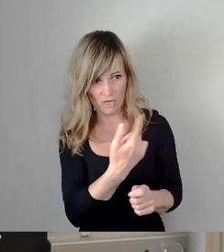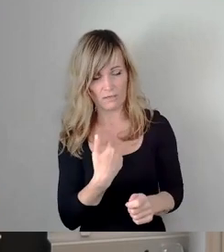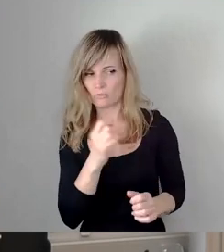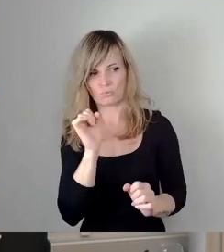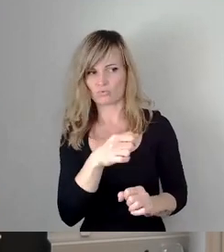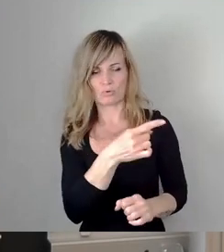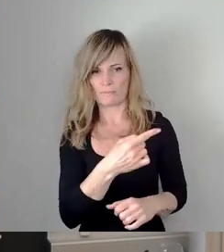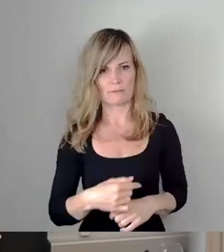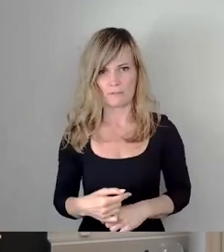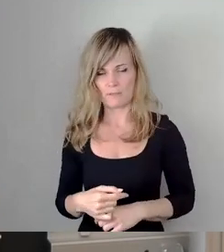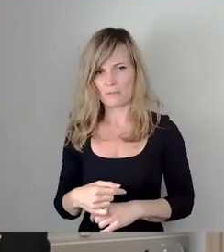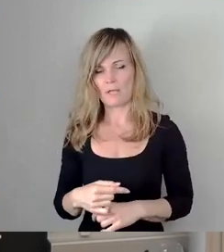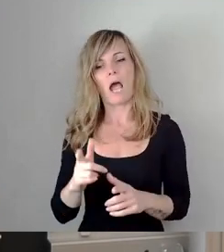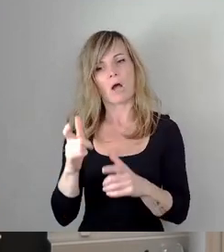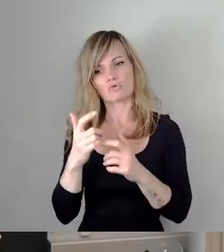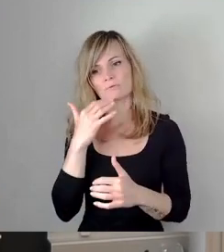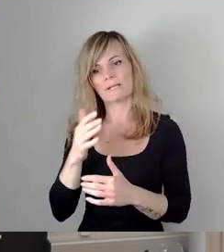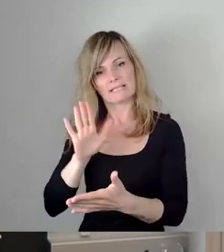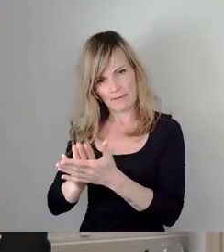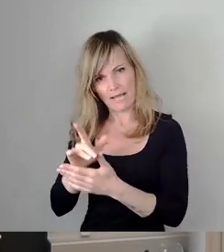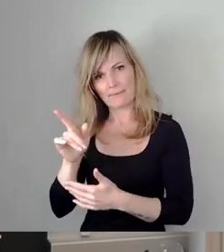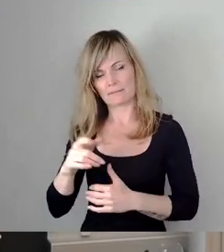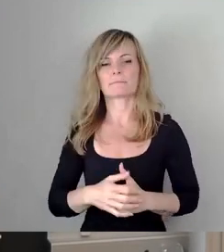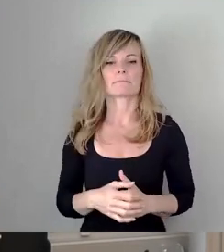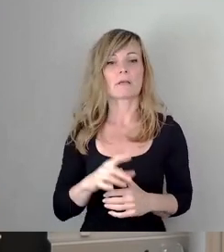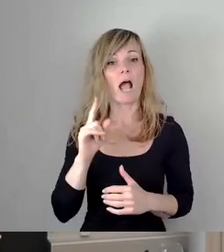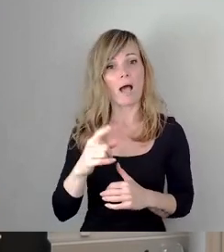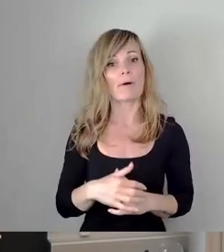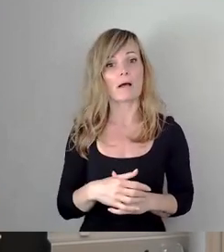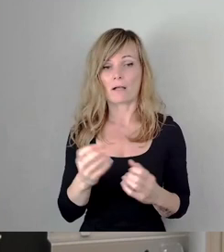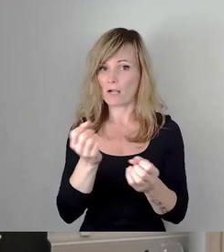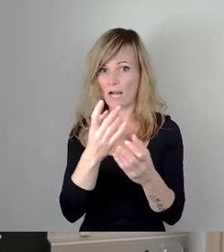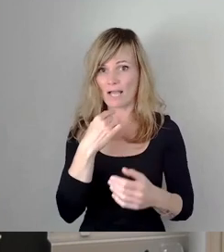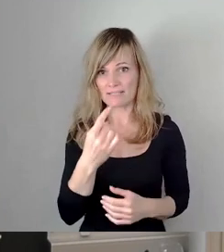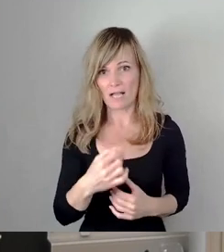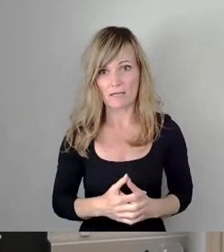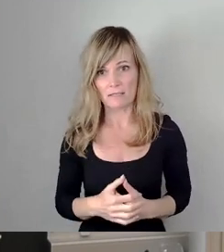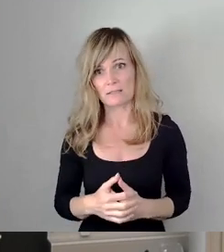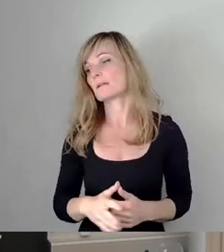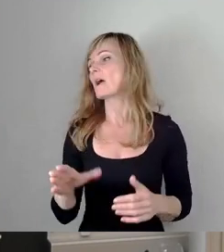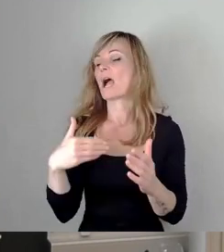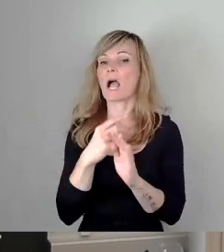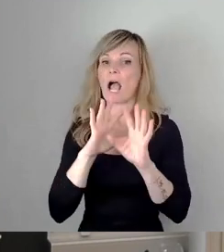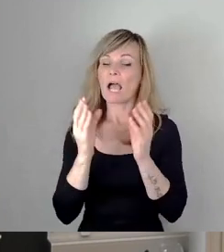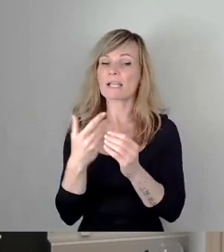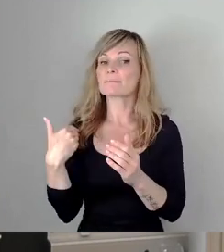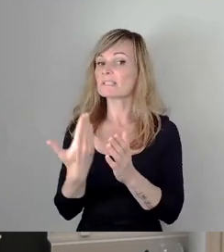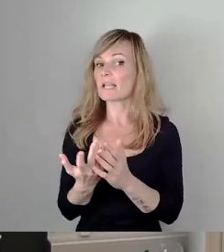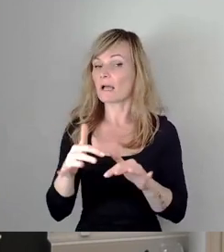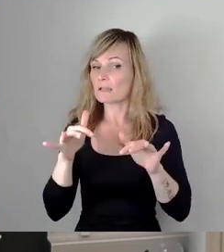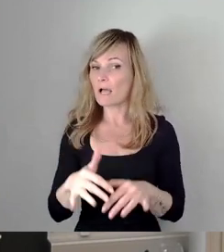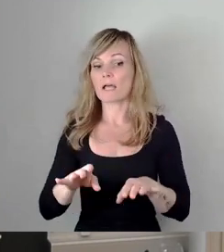dem Ausschussbericht bleiben. Allerdings sage ich es hier ganz klar, dass alles, was bislang auf dem Tisch liegt und geprüft wird,